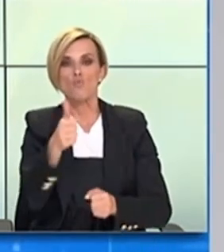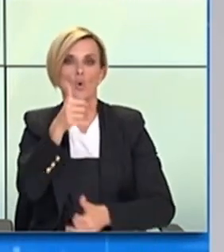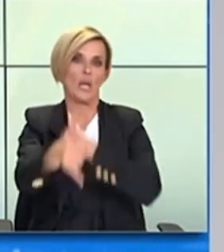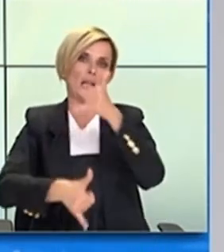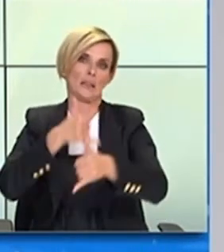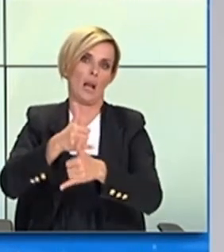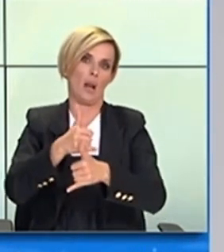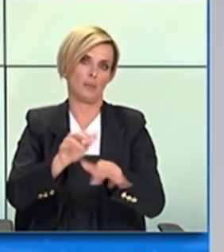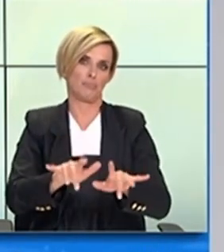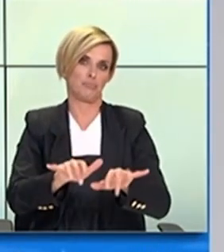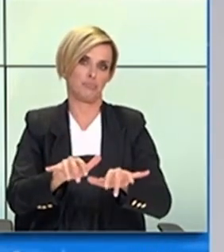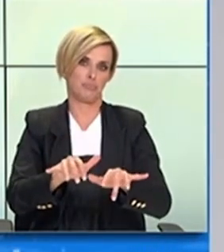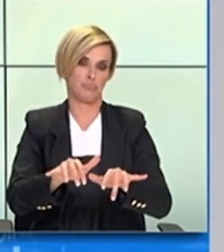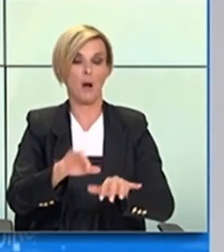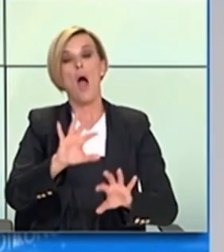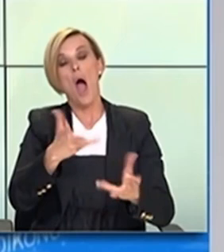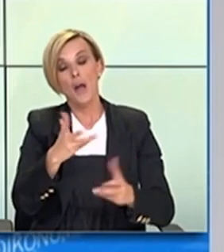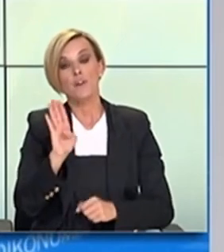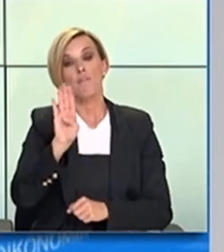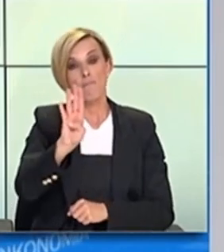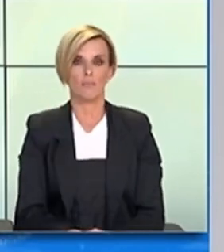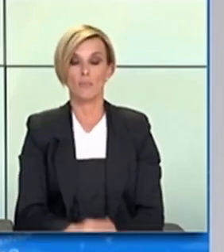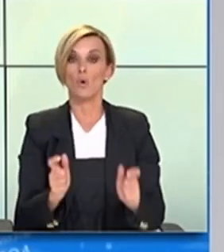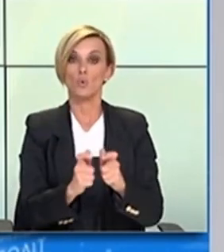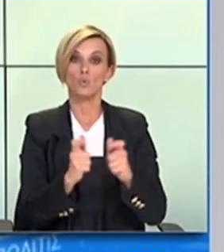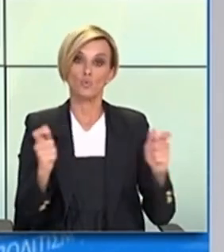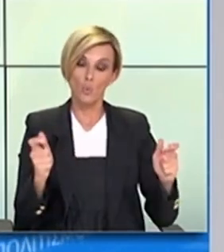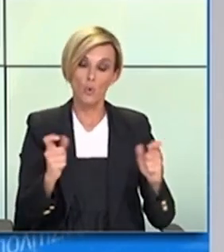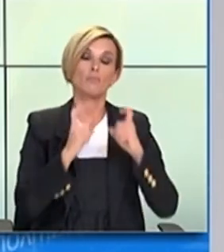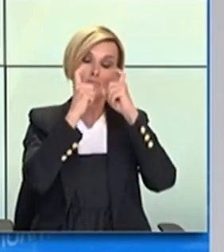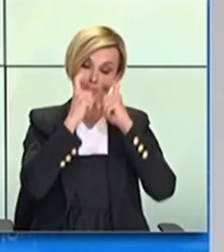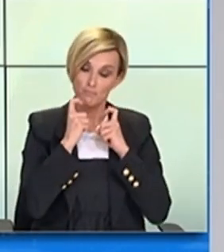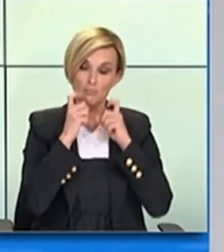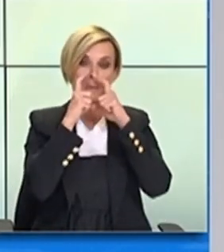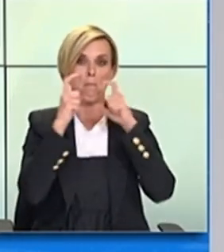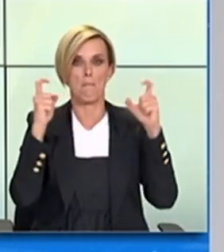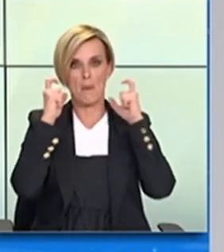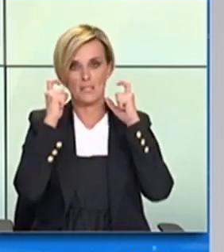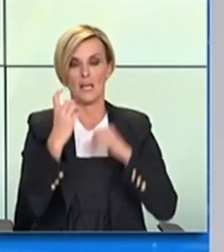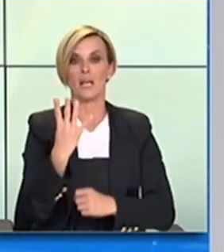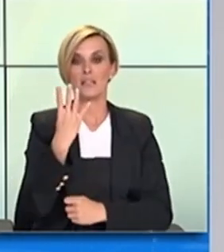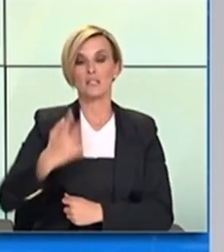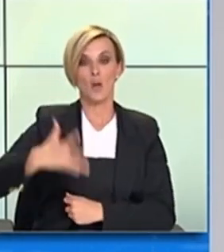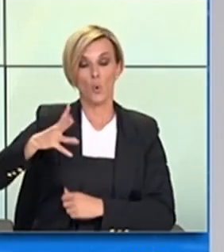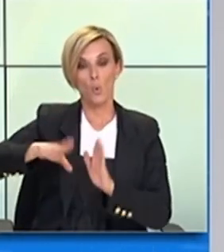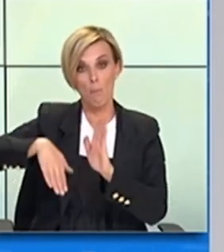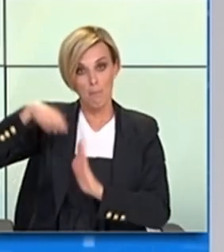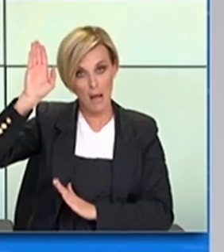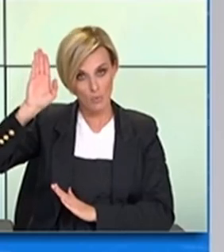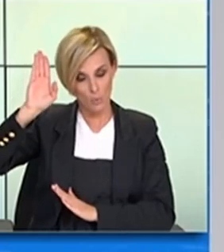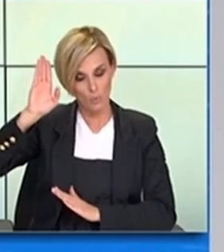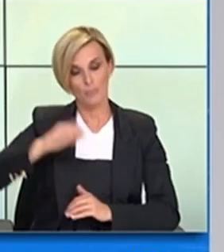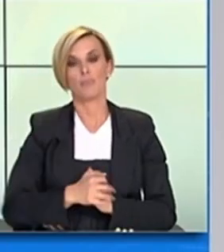οι κινηματογραφικές προβολές αναστέλλονται. Στο 4 ετών και στα 2 επίπεδα υγειονομικής ασφάλειας και υποστασίας